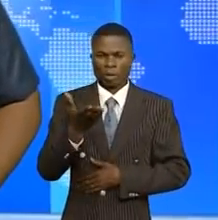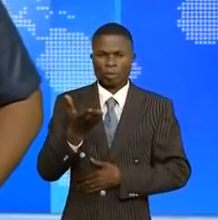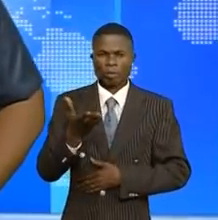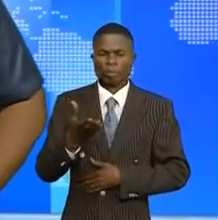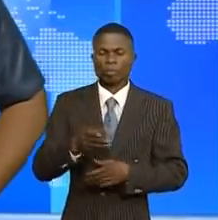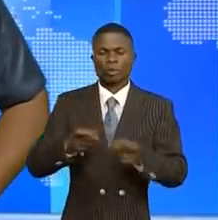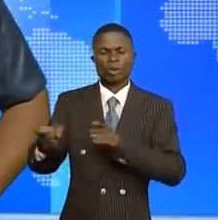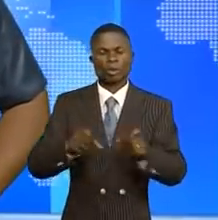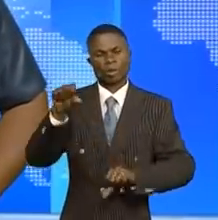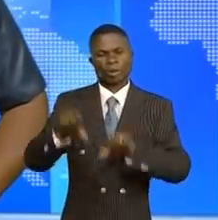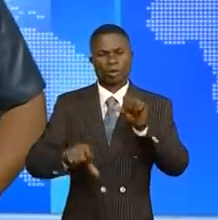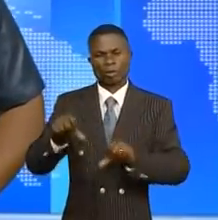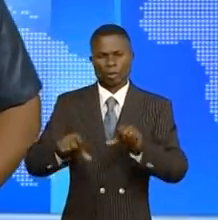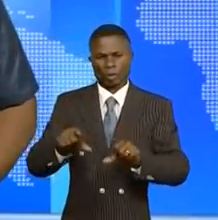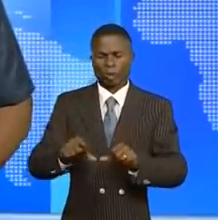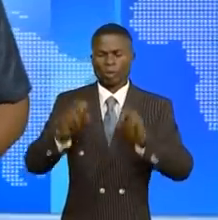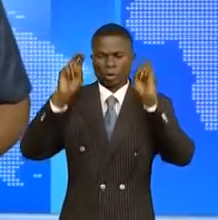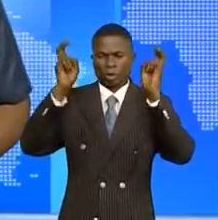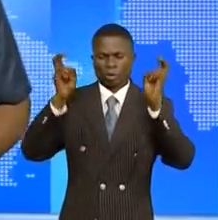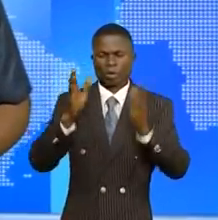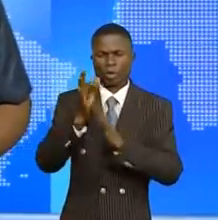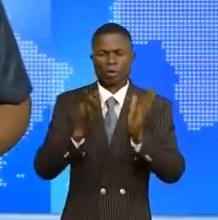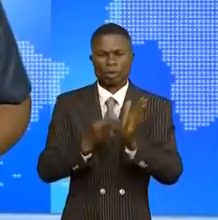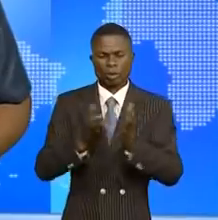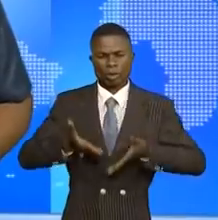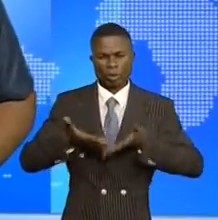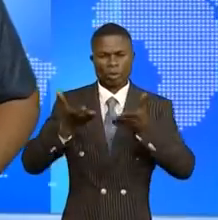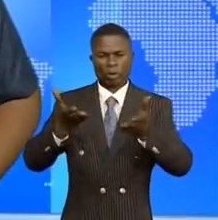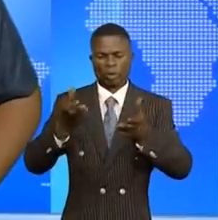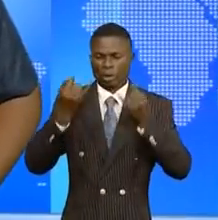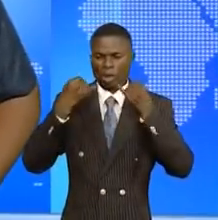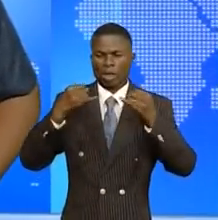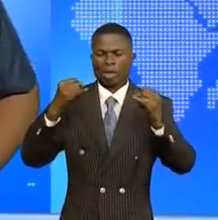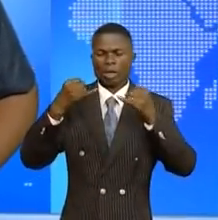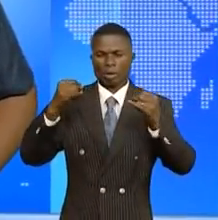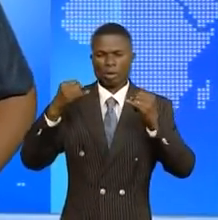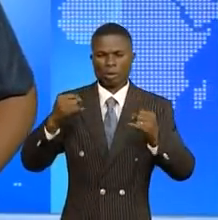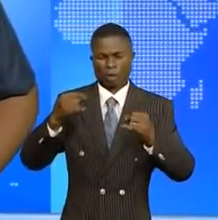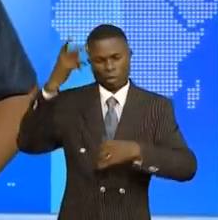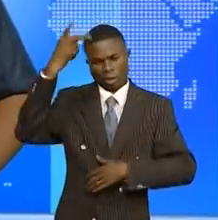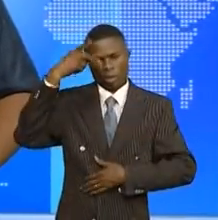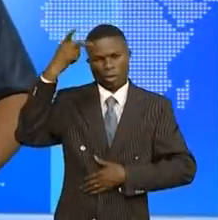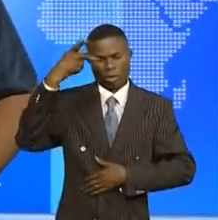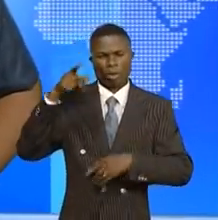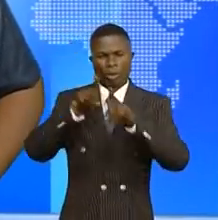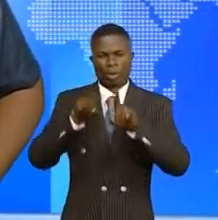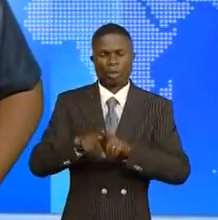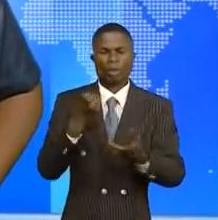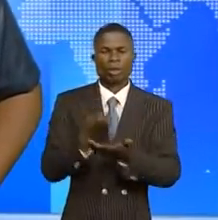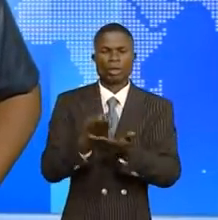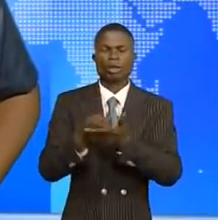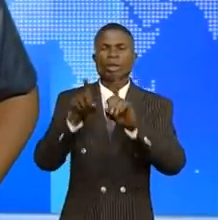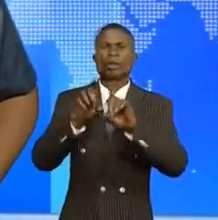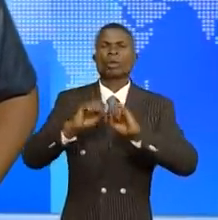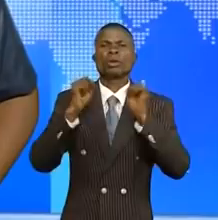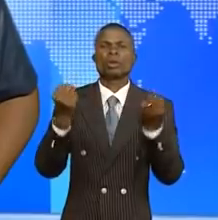la mégestion. C'est le sommaire de ces 19 heures qui consacrent sa majeure partie à l'actualité politique, économique et